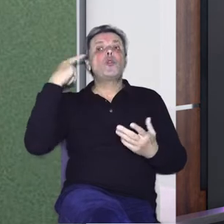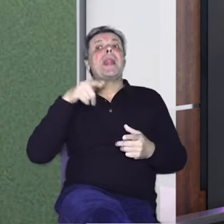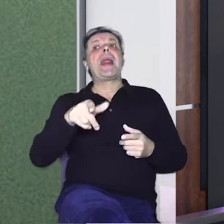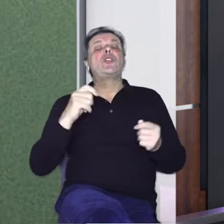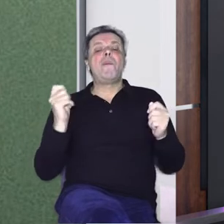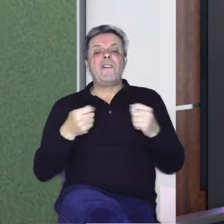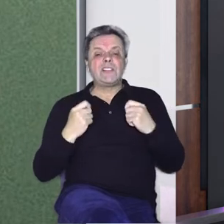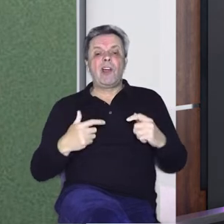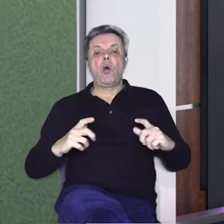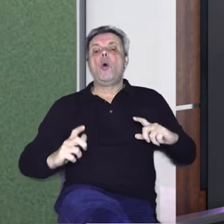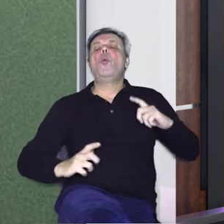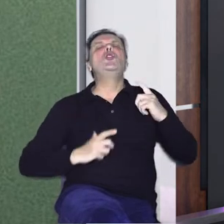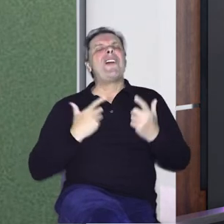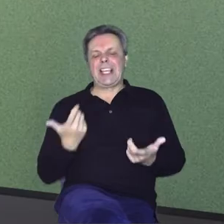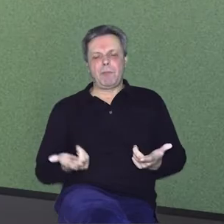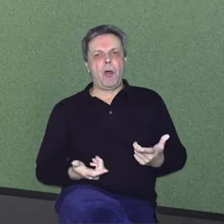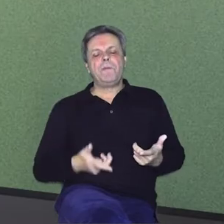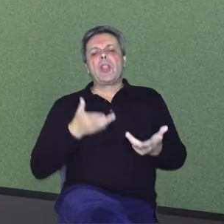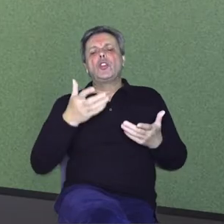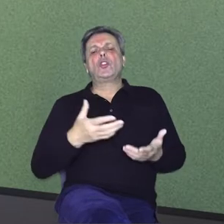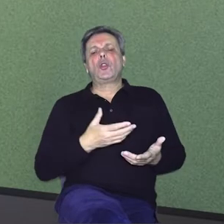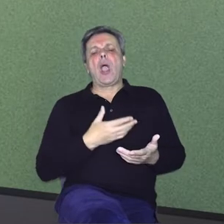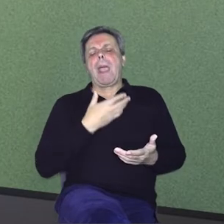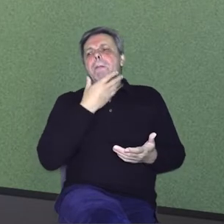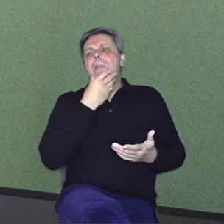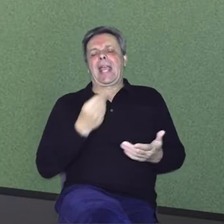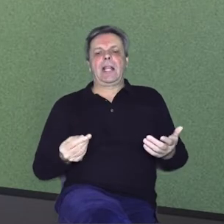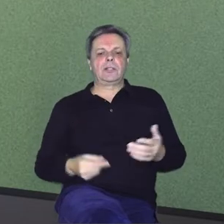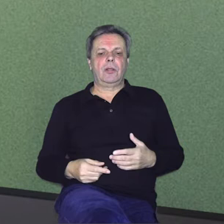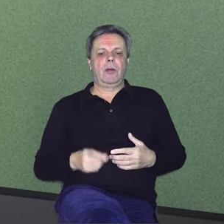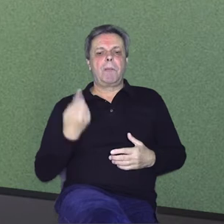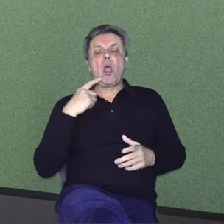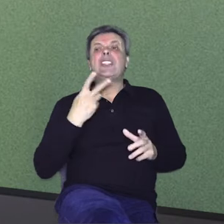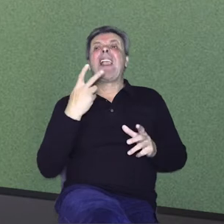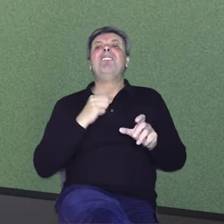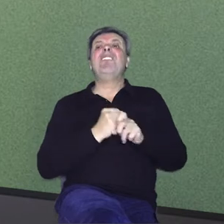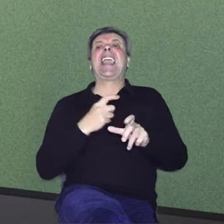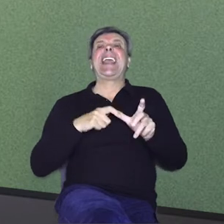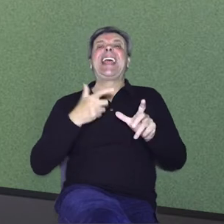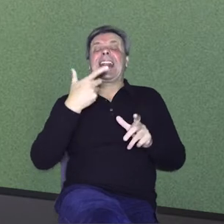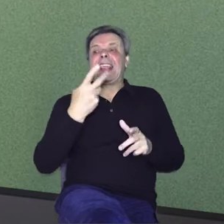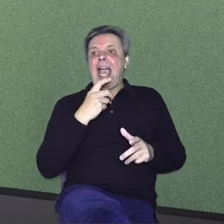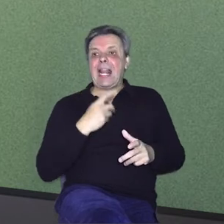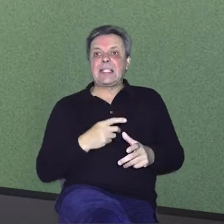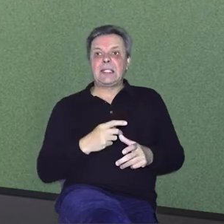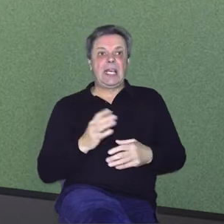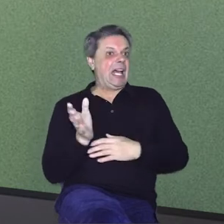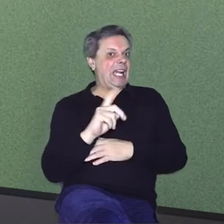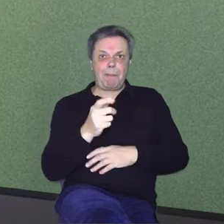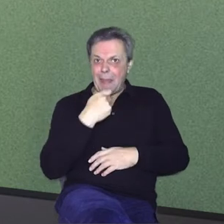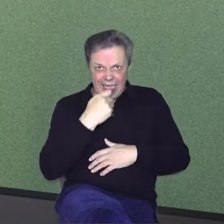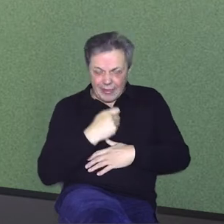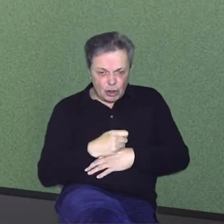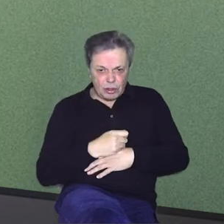bili na tom festivalu, uživali smo dakle i u toj prekrasnoj hrani. Čekaj, bio si vegetarijanac, hoćeš reći da nije ribe, ne